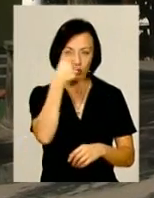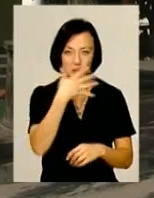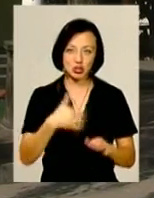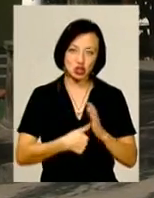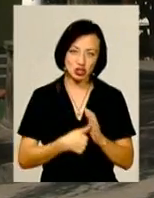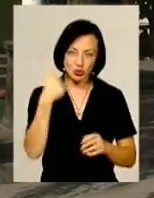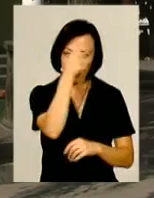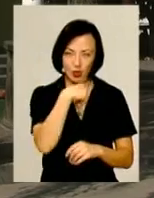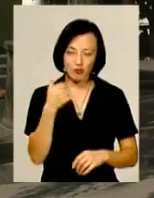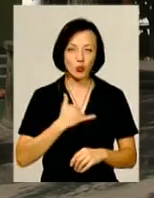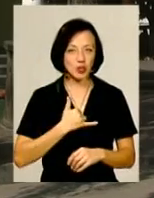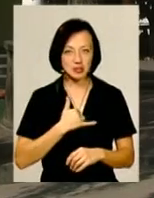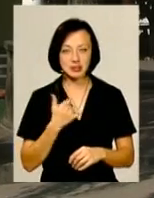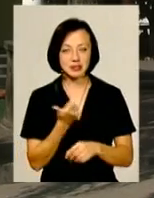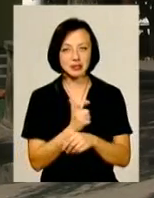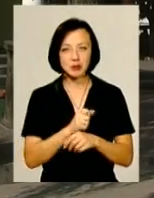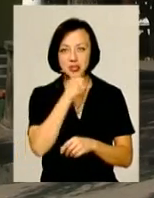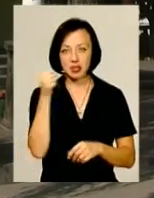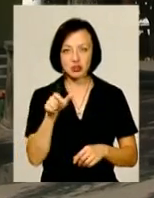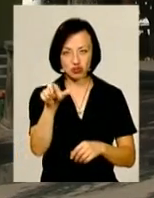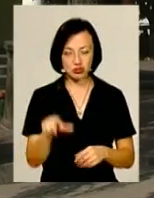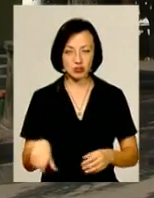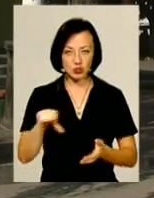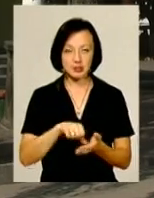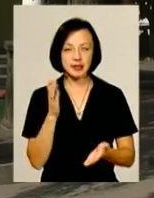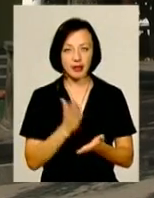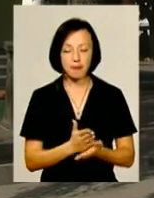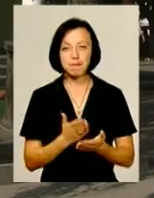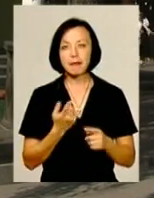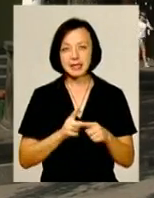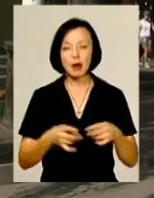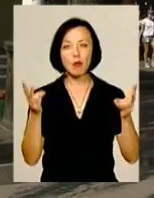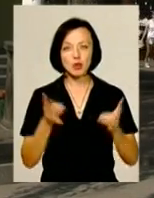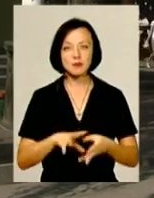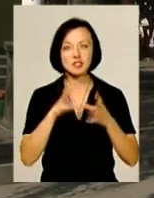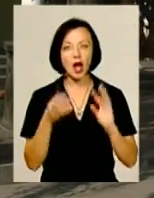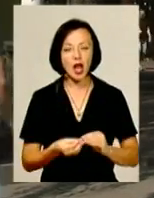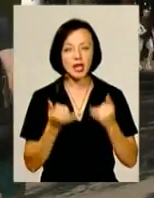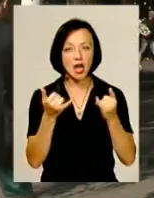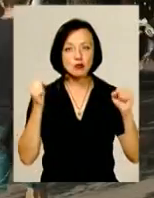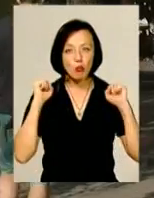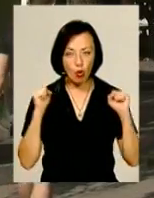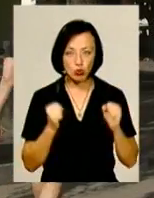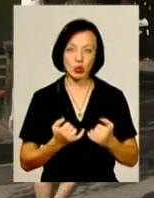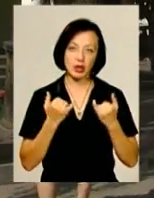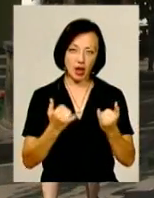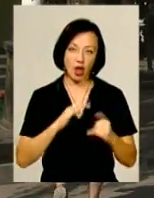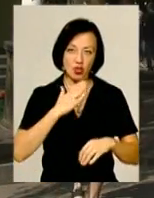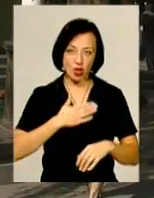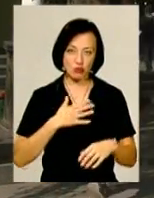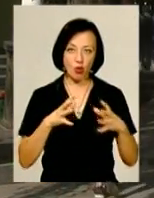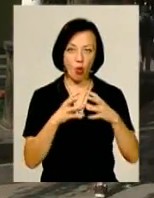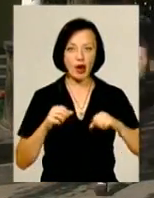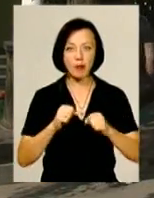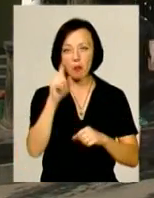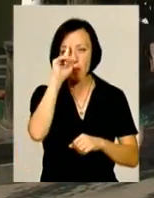56 років. нас саме старший гравець. Це потрібно взагалі для спорту, взагалі для регбі, зокрема, тому що це